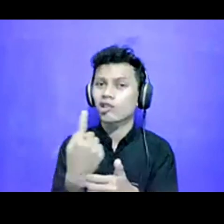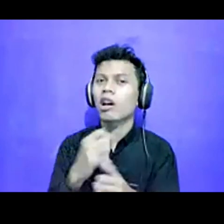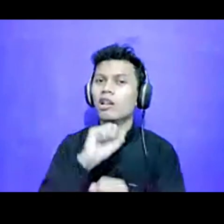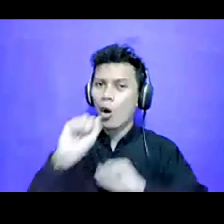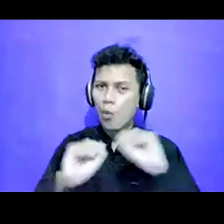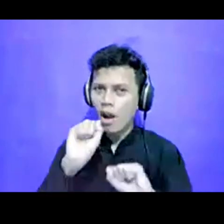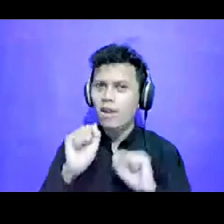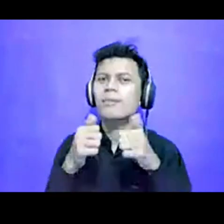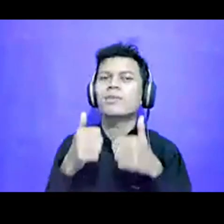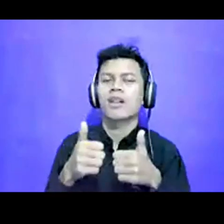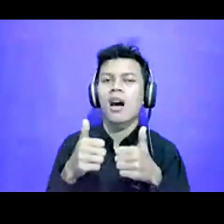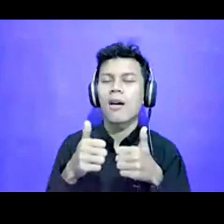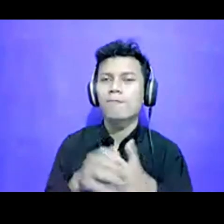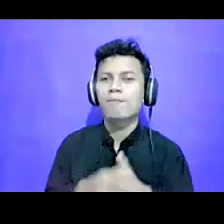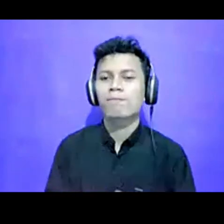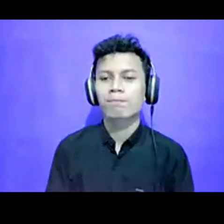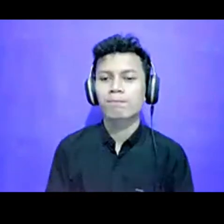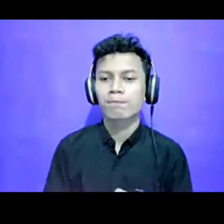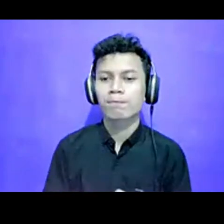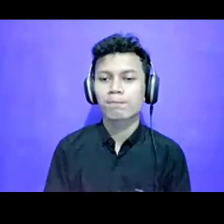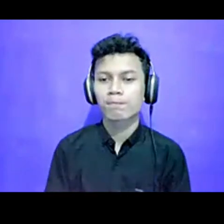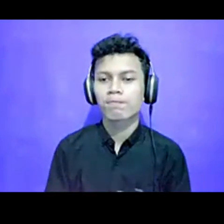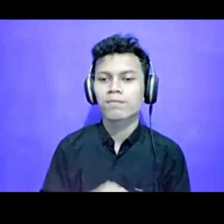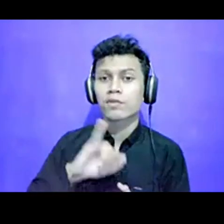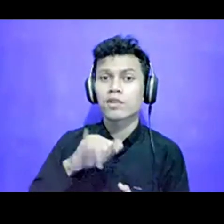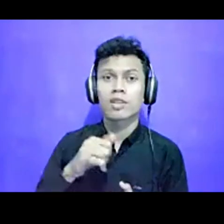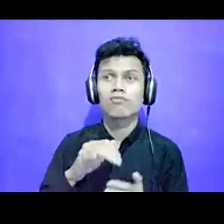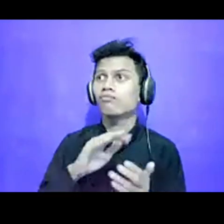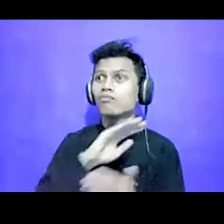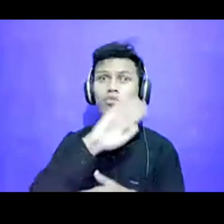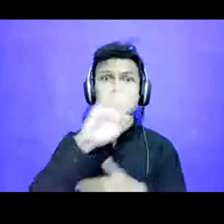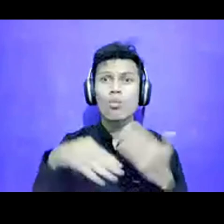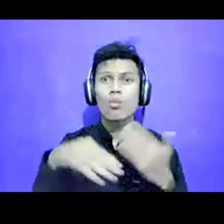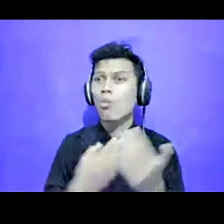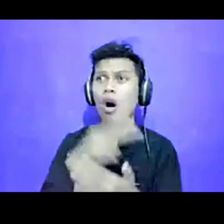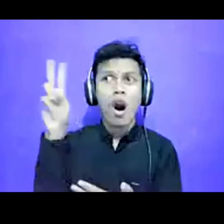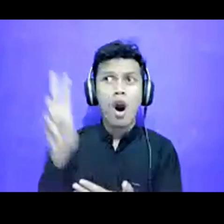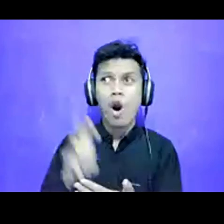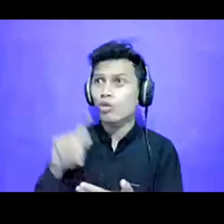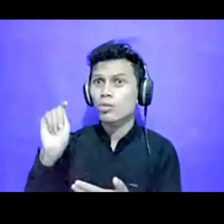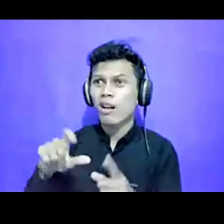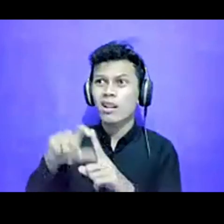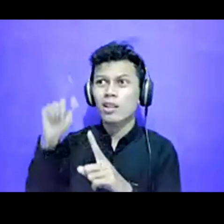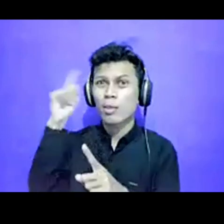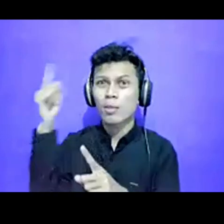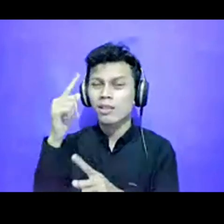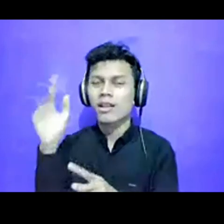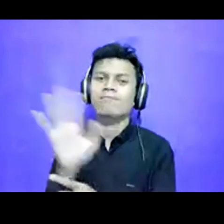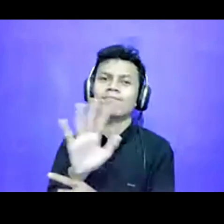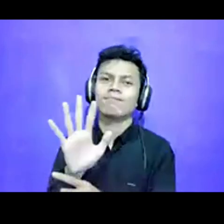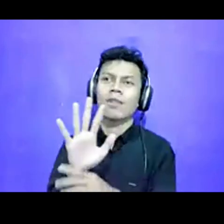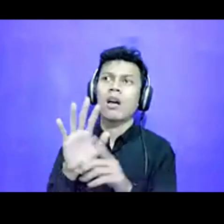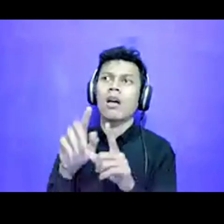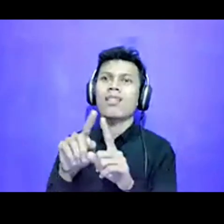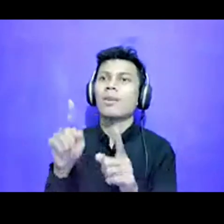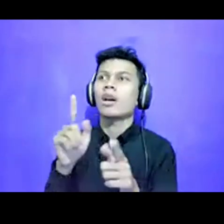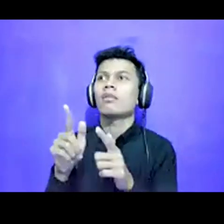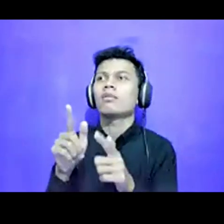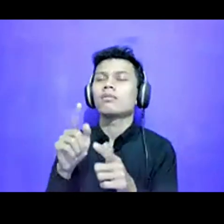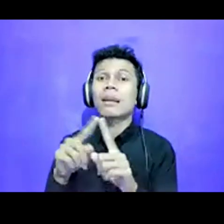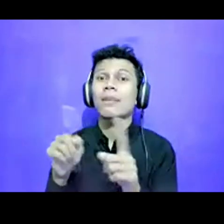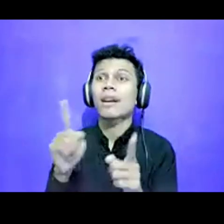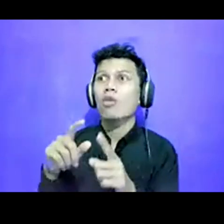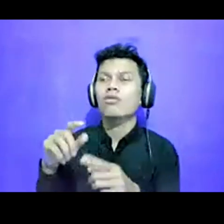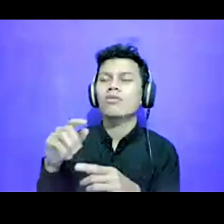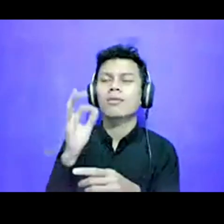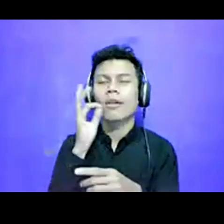itu yang bisa dilakukan oleh teman-teman sih, jadi, tidak semuanya harus pakai itu, tapi kalau misalnya ada datanya, ya kenapa tidak,